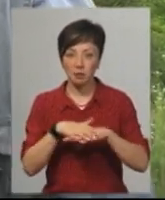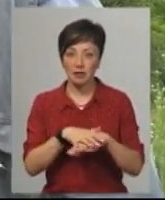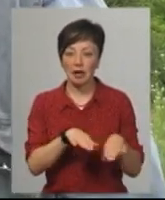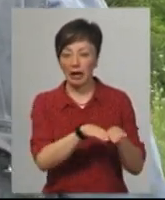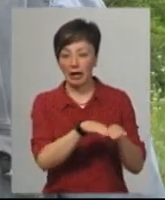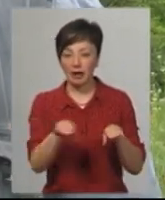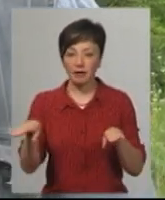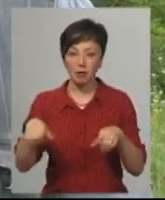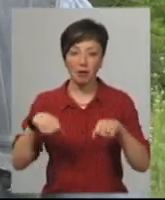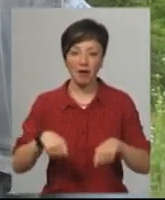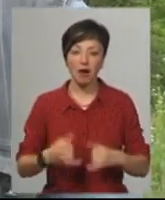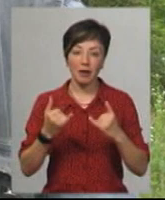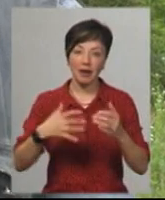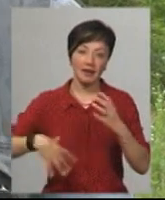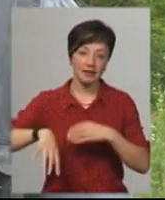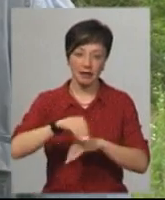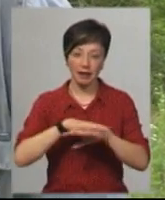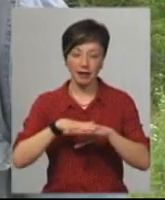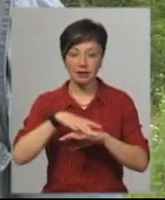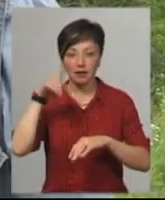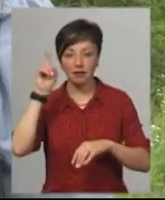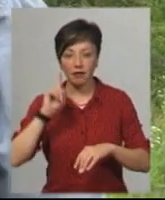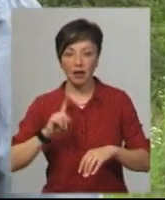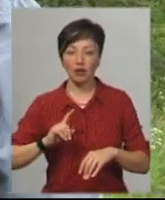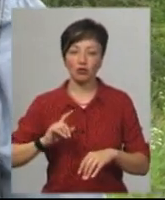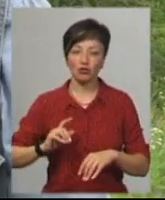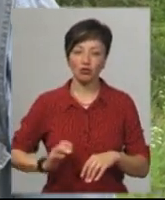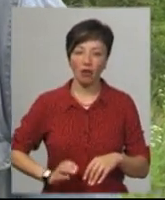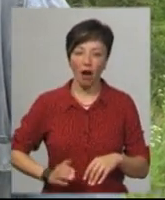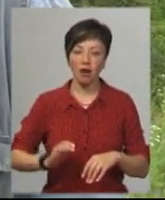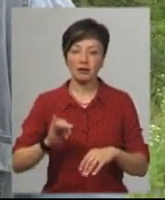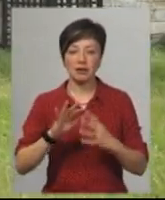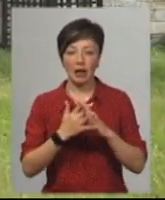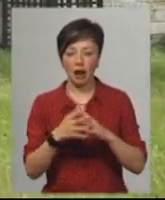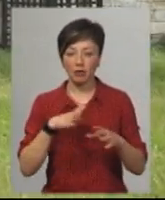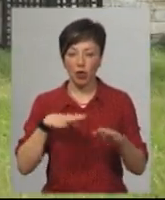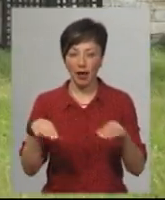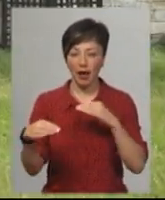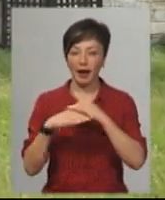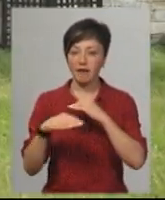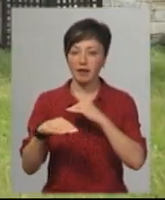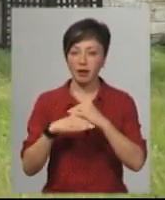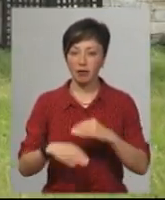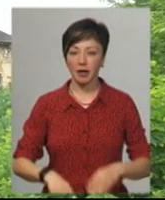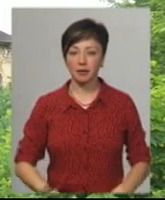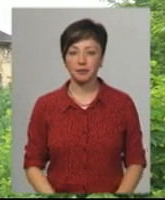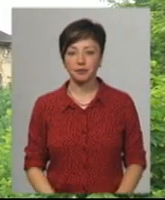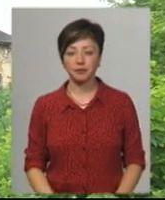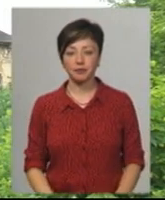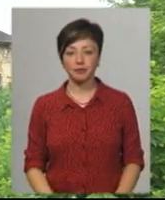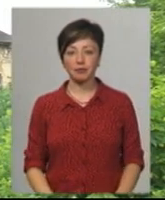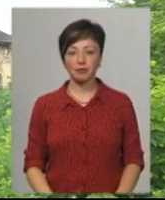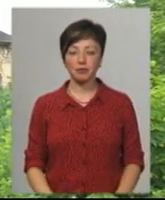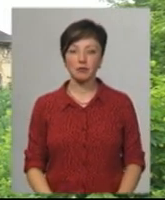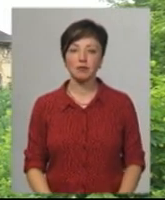всіх верств тодішнього населення, євреї, шляхта і селяни були рівними. Світлана Поробок, Дем'ян Сегольник, новини на